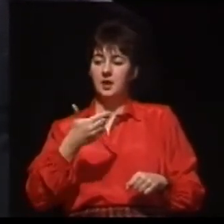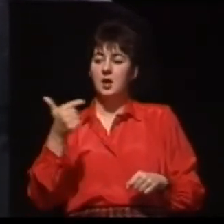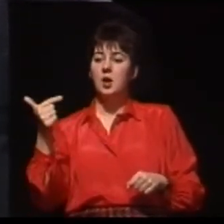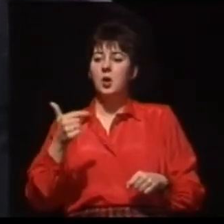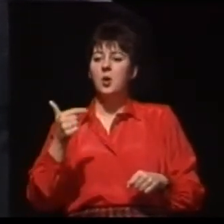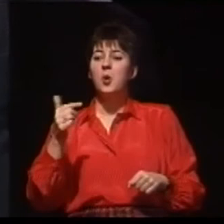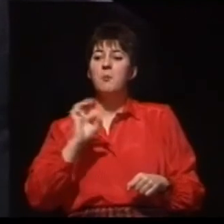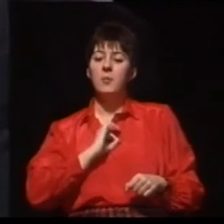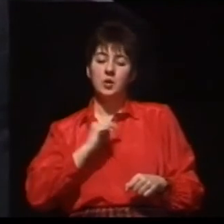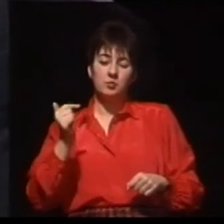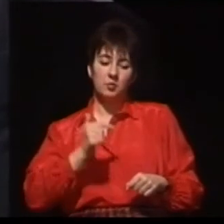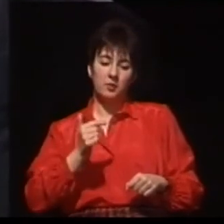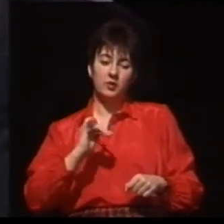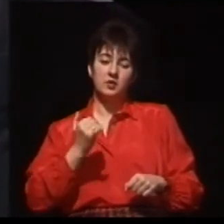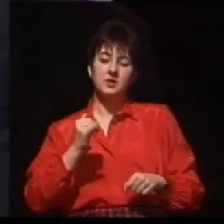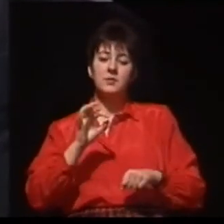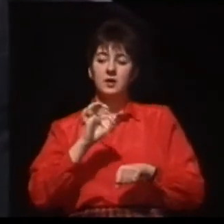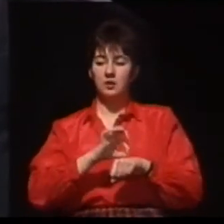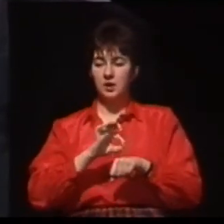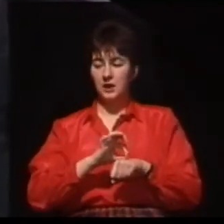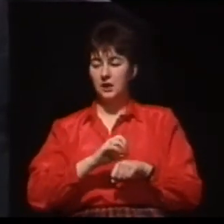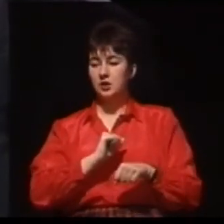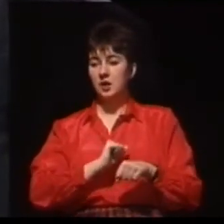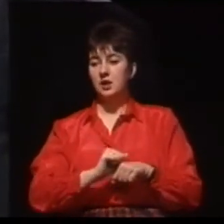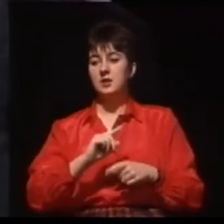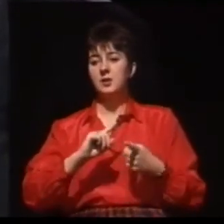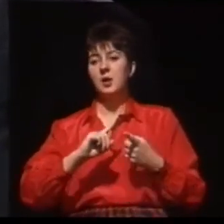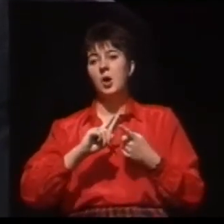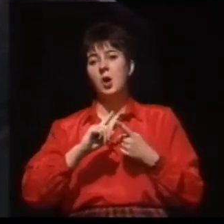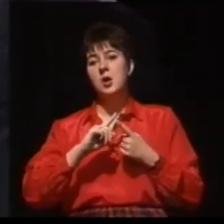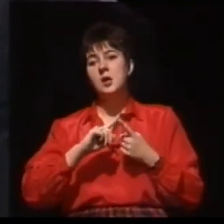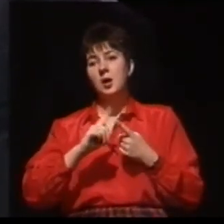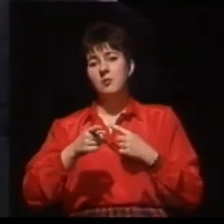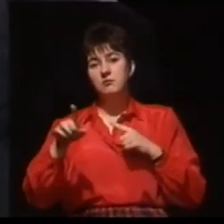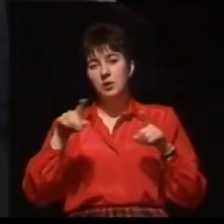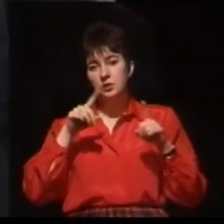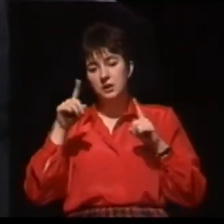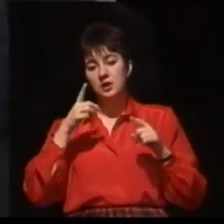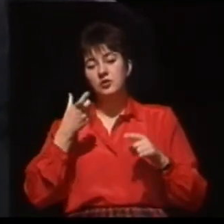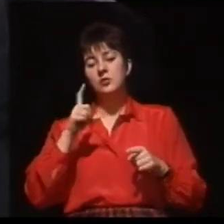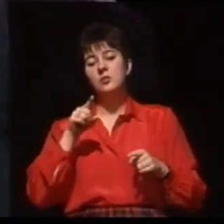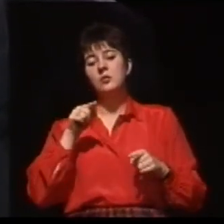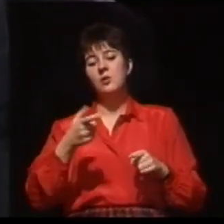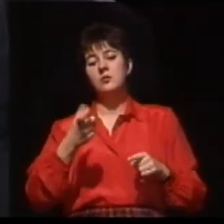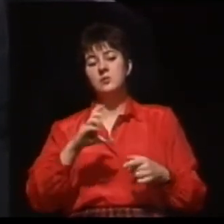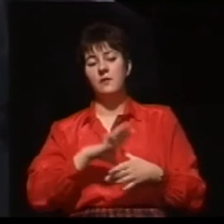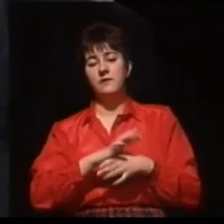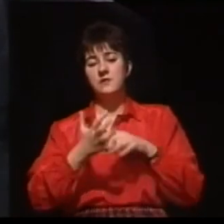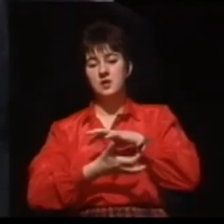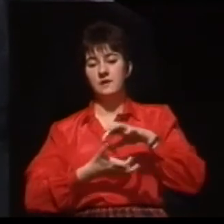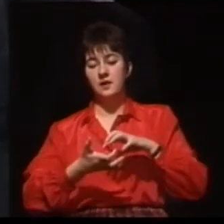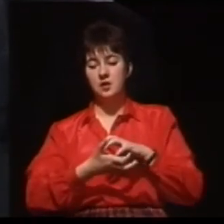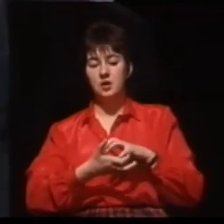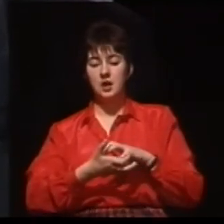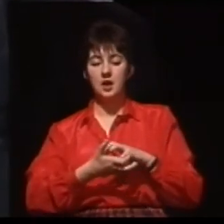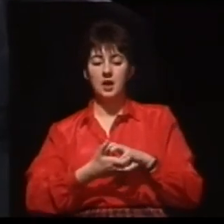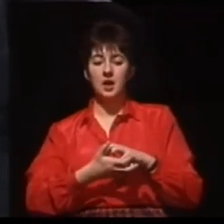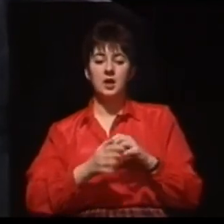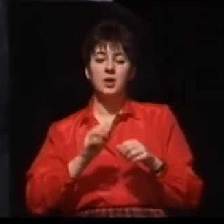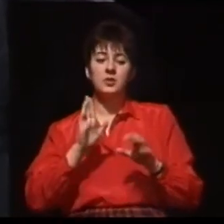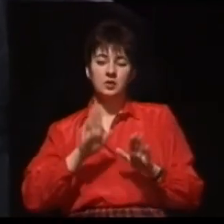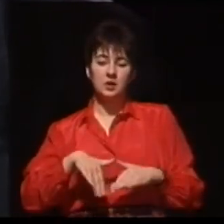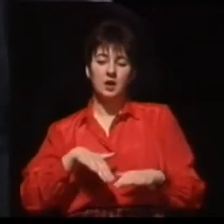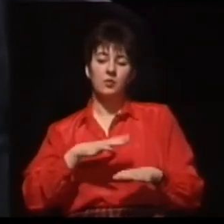się najlepiej i co stwarza realną szansę pomocy choremu. I to służyło przygotowaniu mojemu, jak